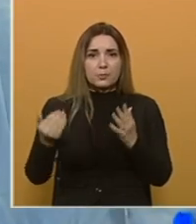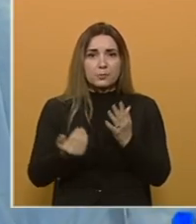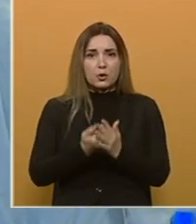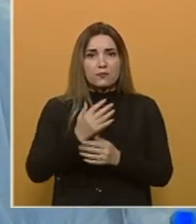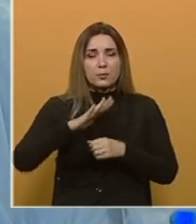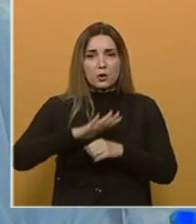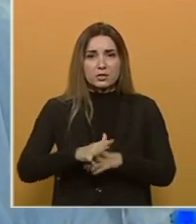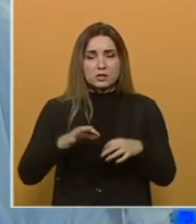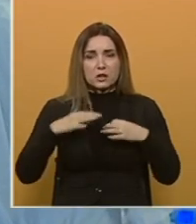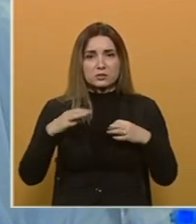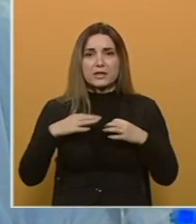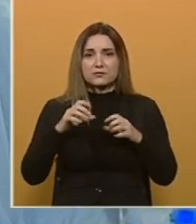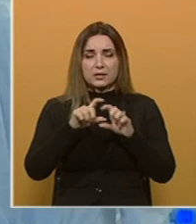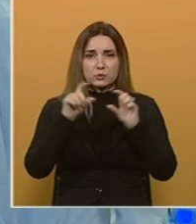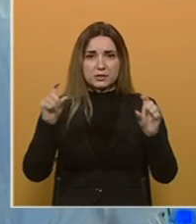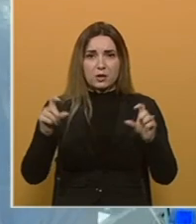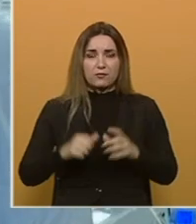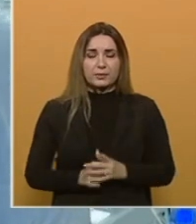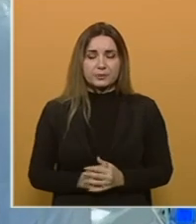preoptrećenja u zdravstvenim ustanovama.